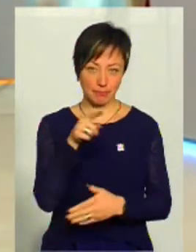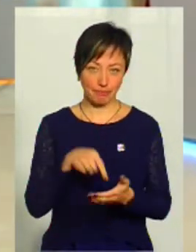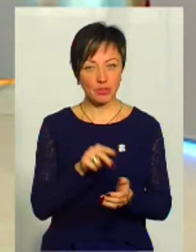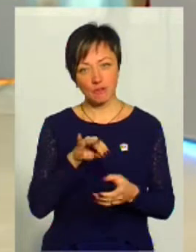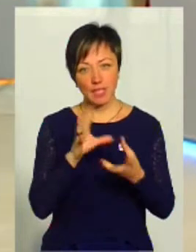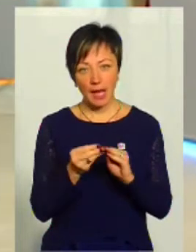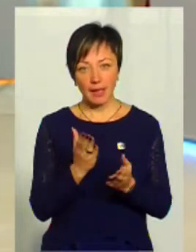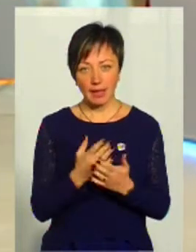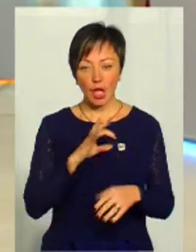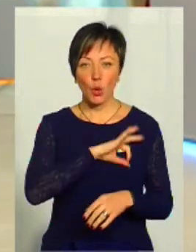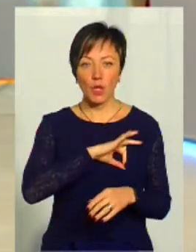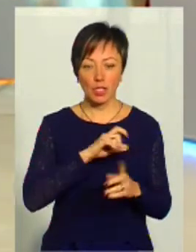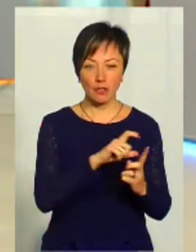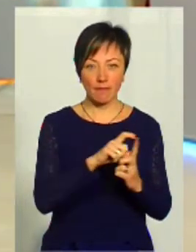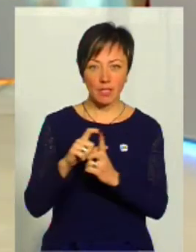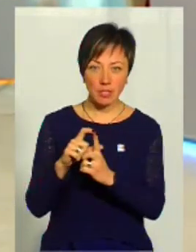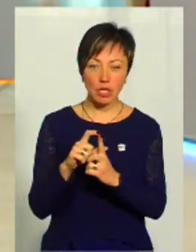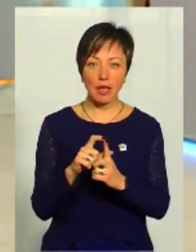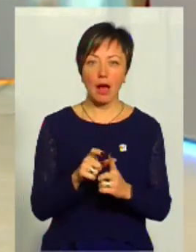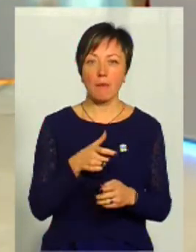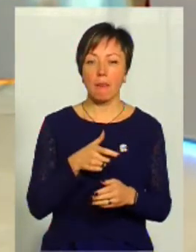Чи взагалі існує таке юридичне визначення?